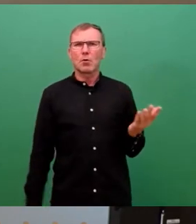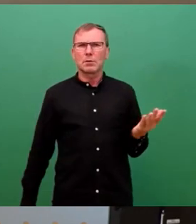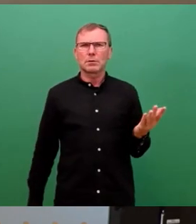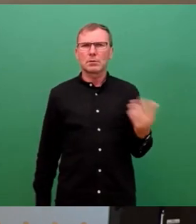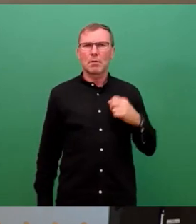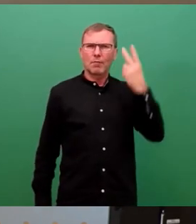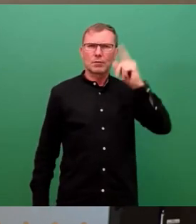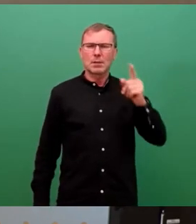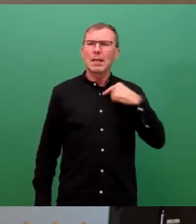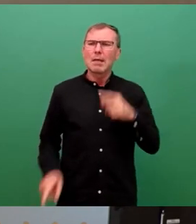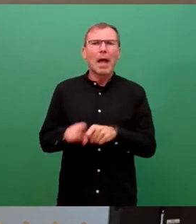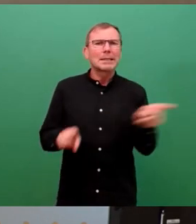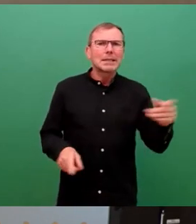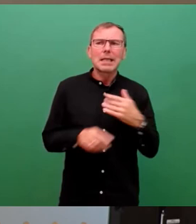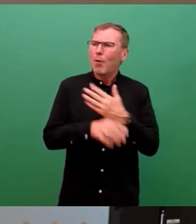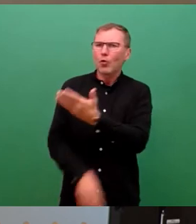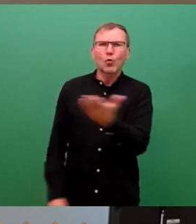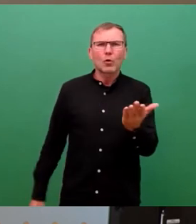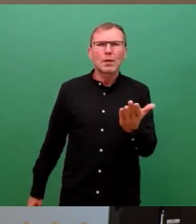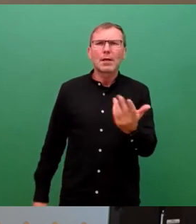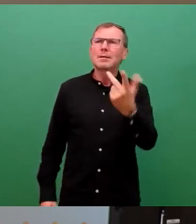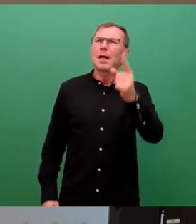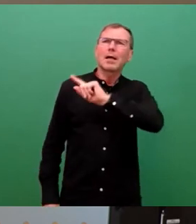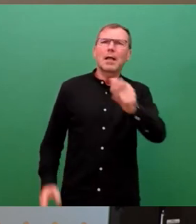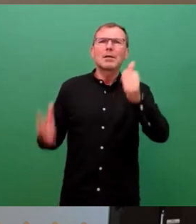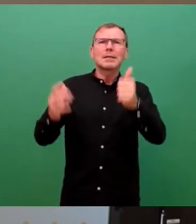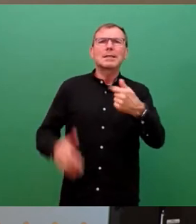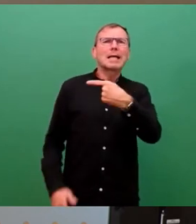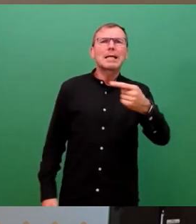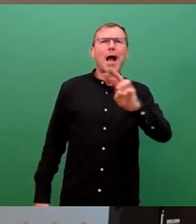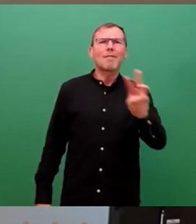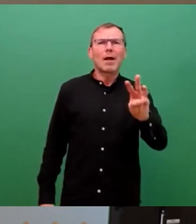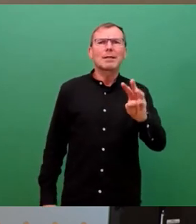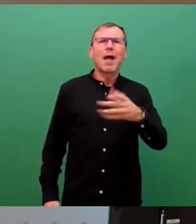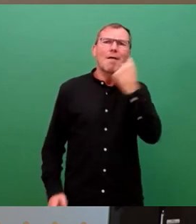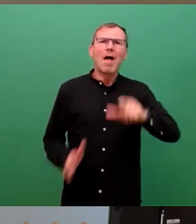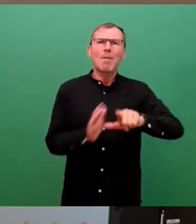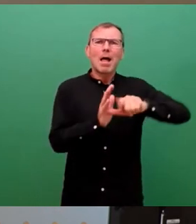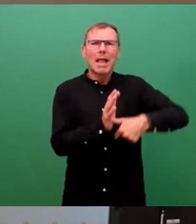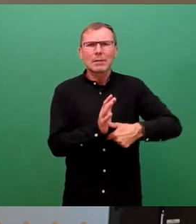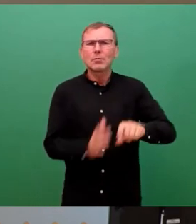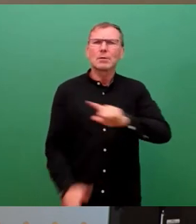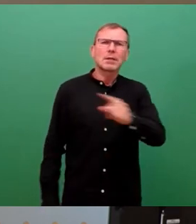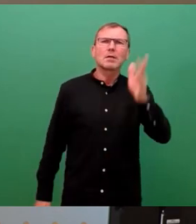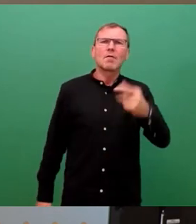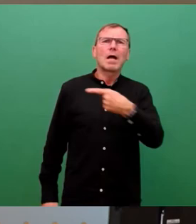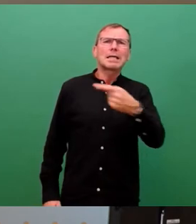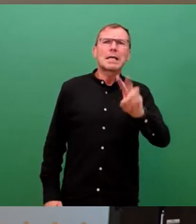Dissidenten und liebe Grüne, wie wollen Sie 3.600 Gigawatt Stunden Wärmeleistung und 1.500 Gigawatt